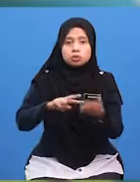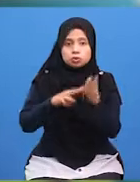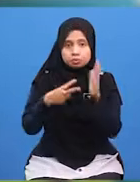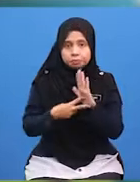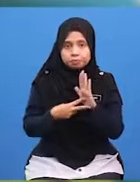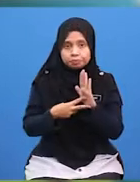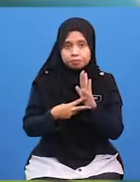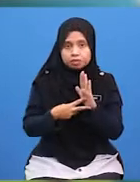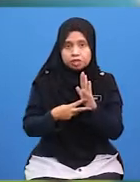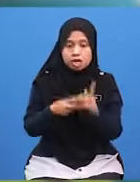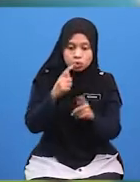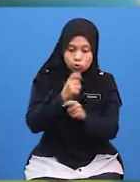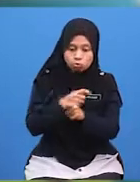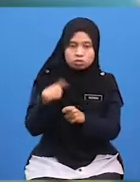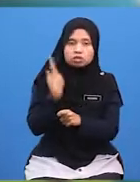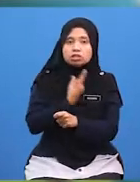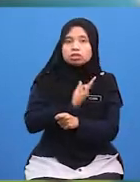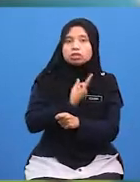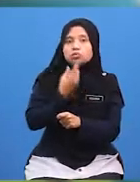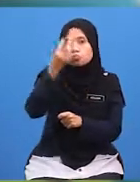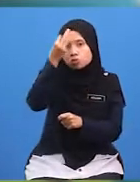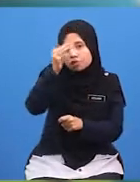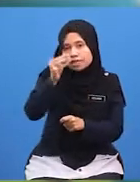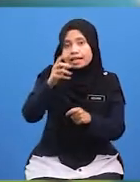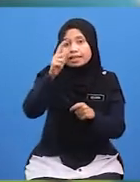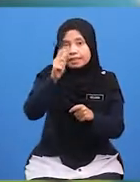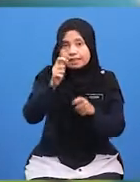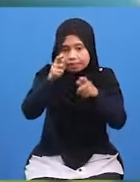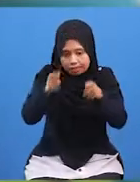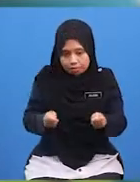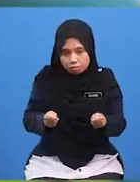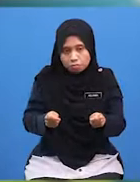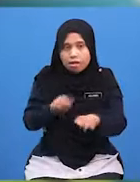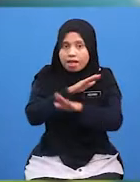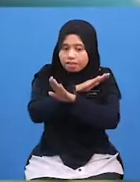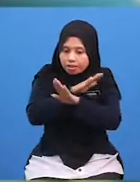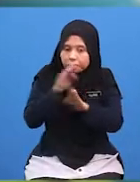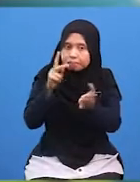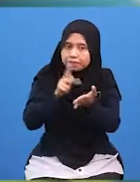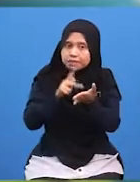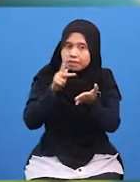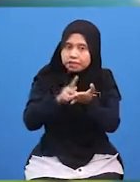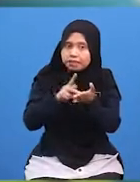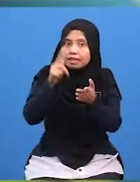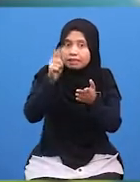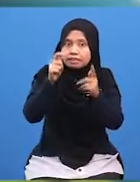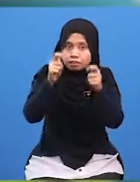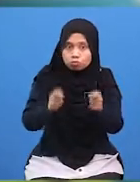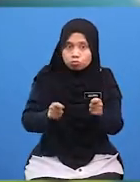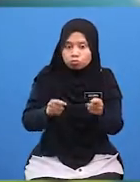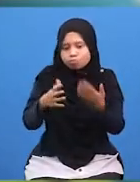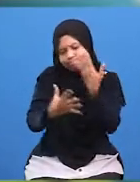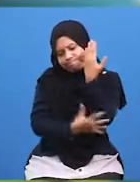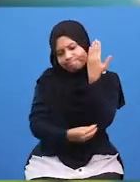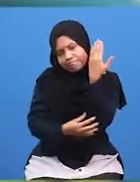tukas kita memuliakan tetamu Tanpa mengira tetamu itu miskin